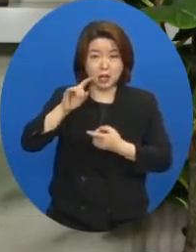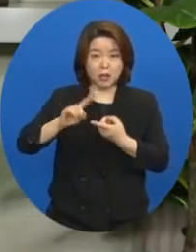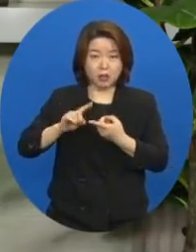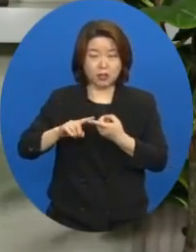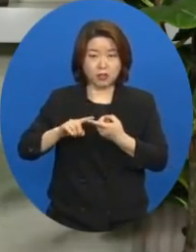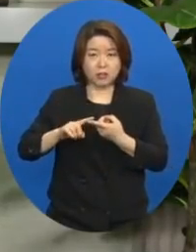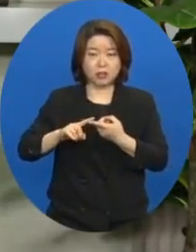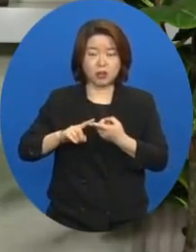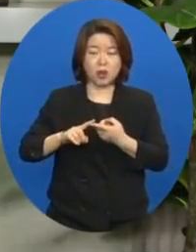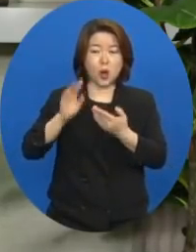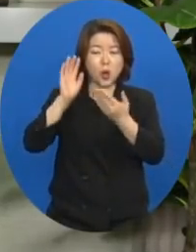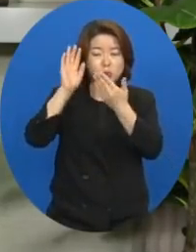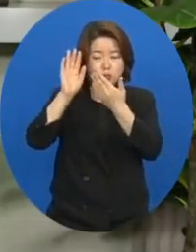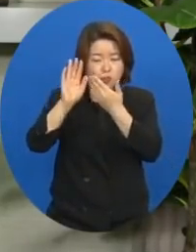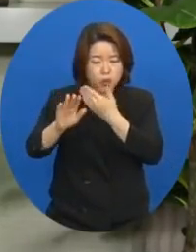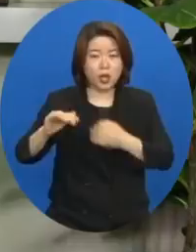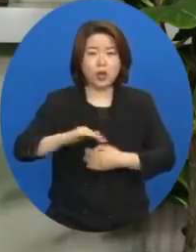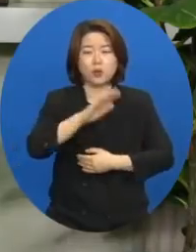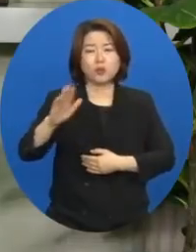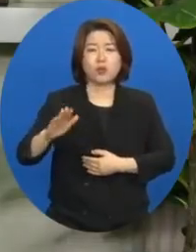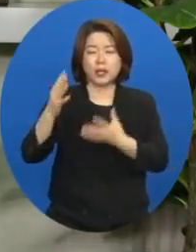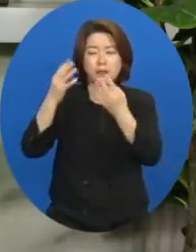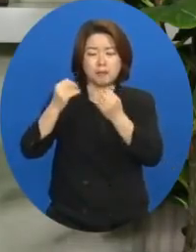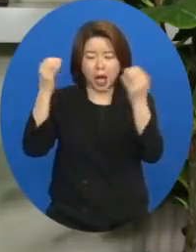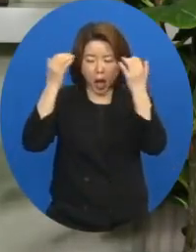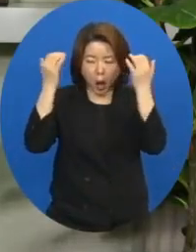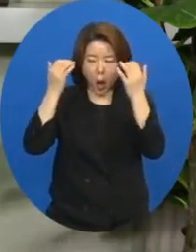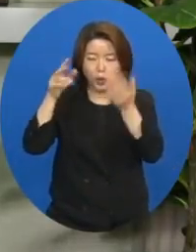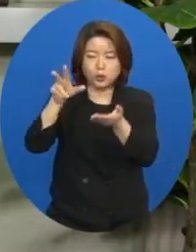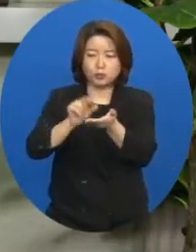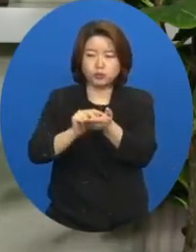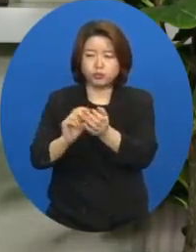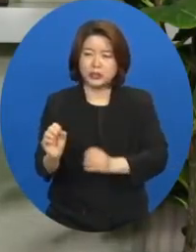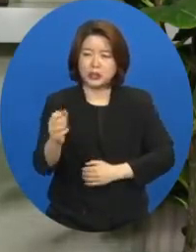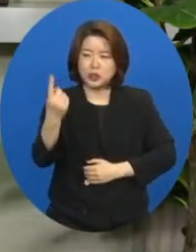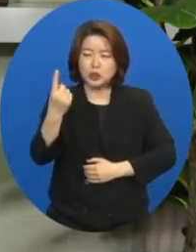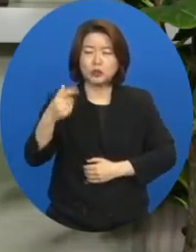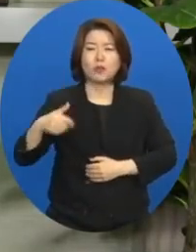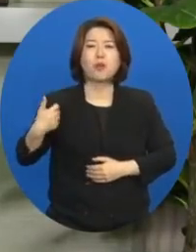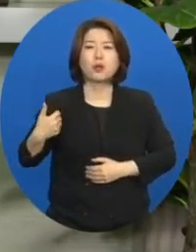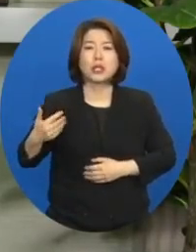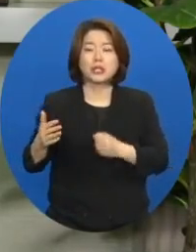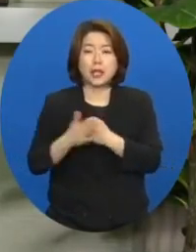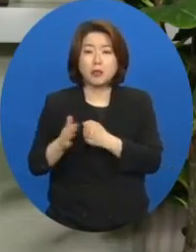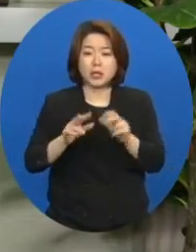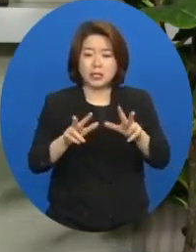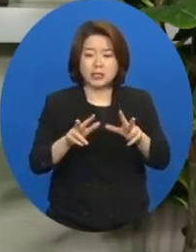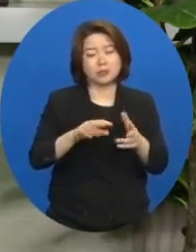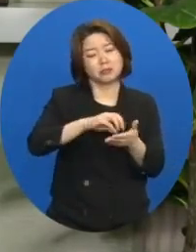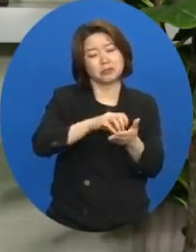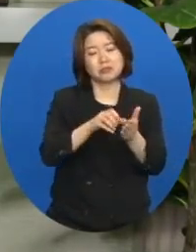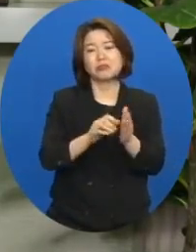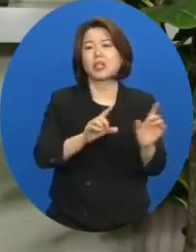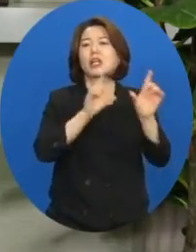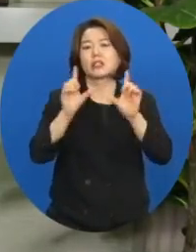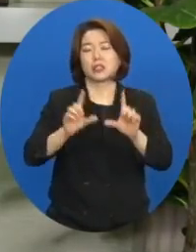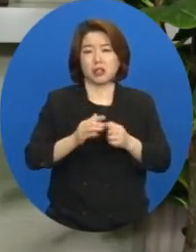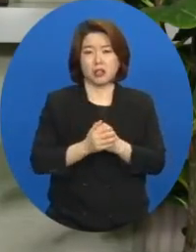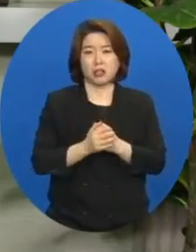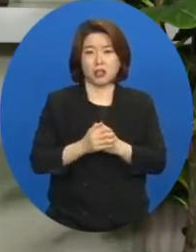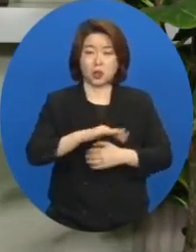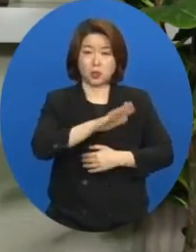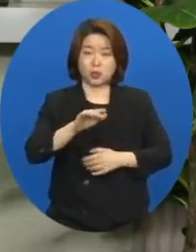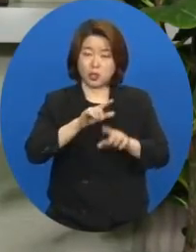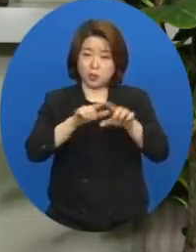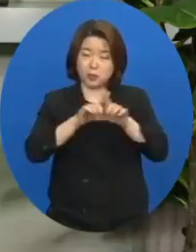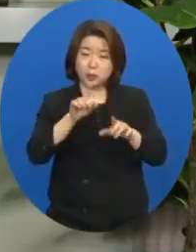그 뒤에 우리에게 얼마나 고통스러운 문제를 가져오는지를 모르니까 그렇게 하는 것입니다. 우리는 흔히 그런 말을 하죠.